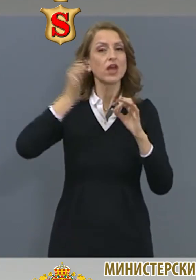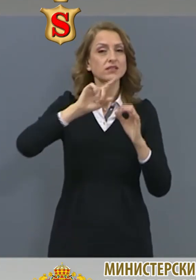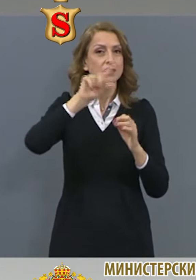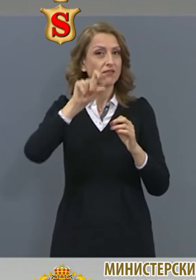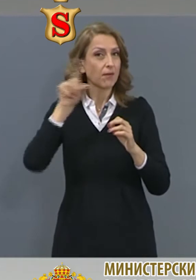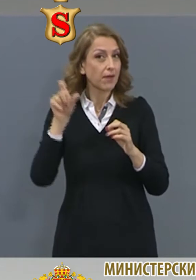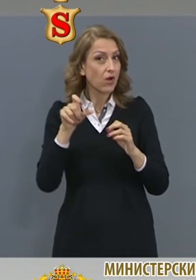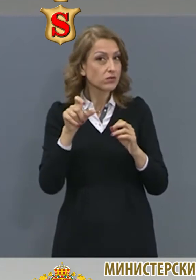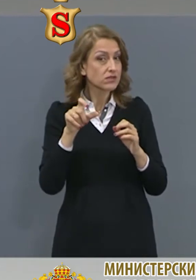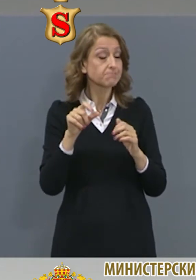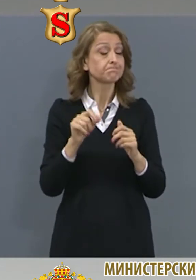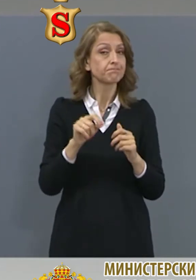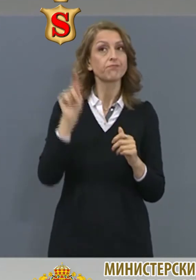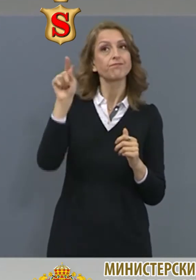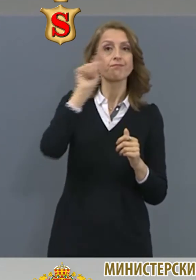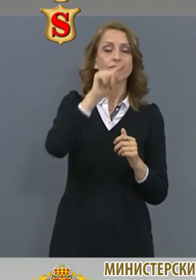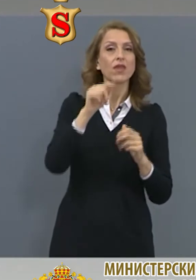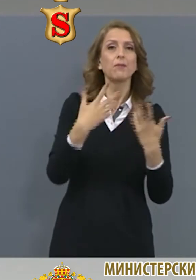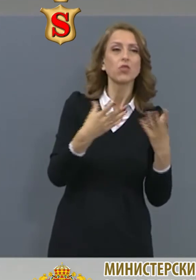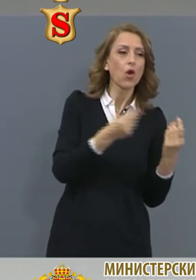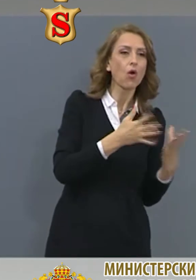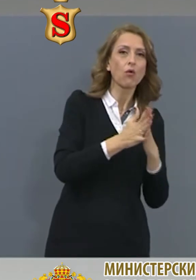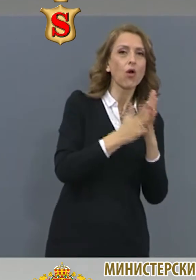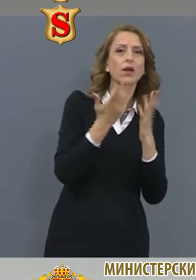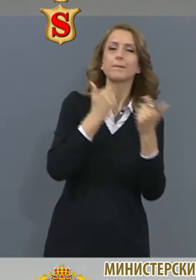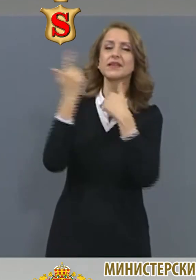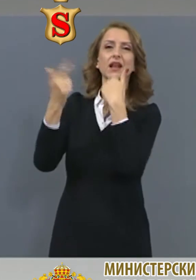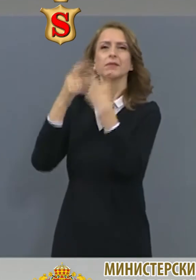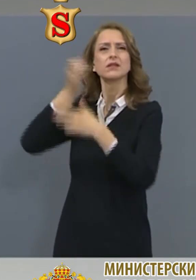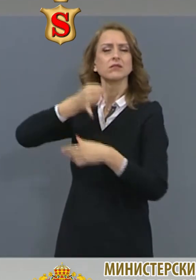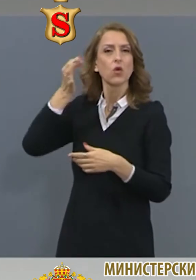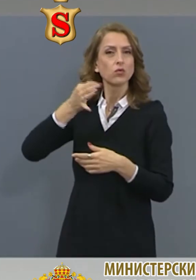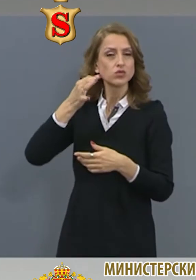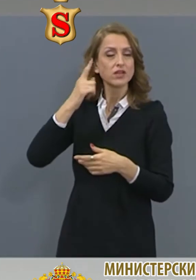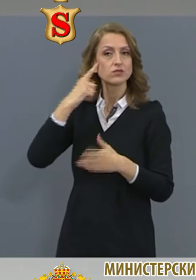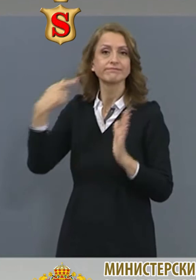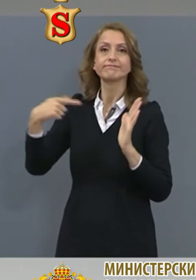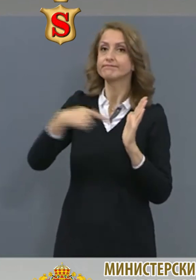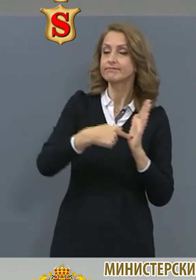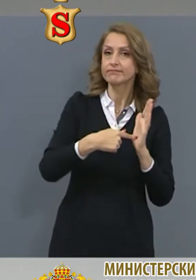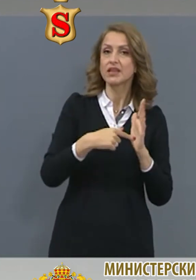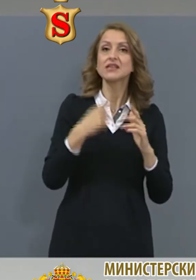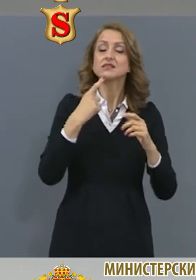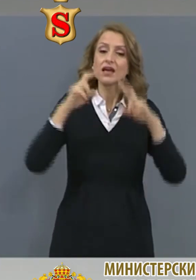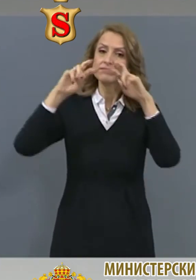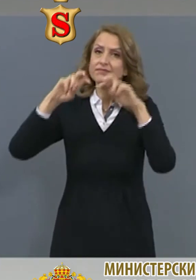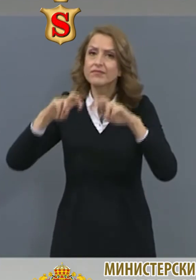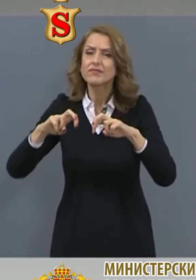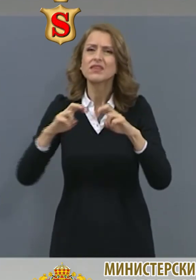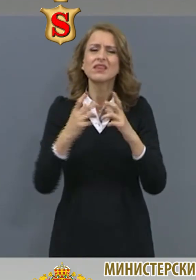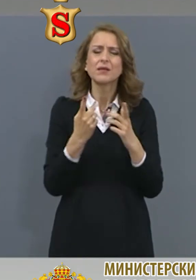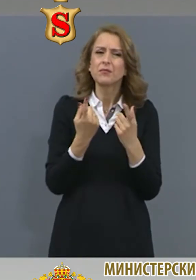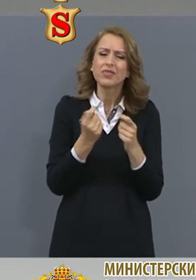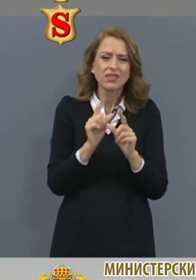Такива въпроси на към тях им се е налагало най-често да отговарят. Като тук фокусът е върху тълкуване и разясняване на някакви